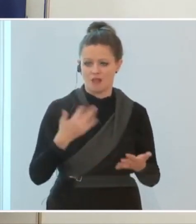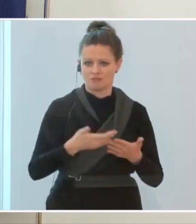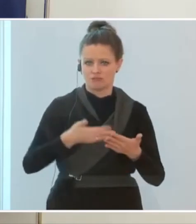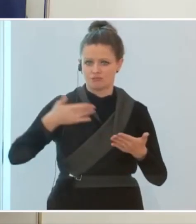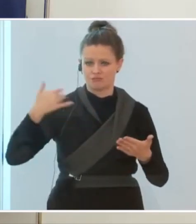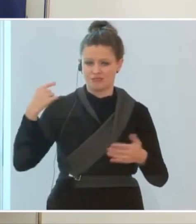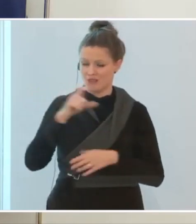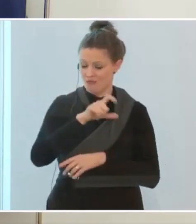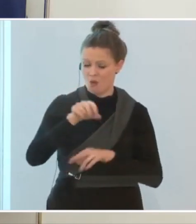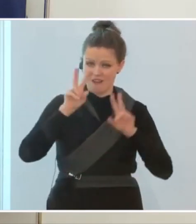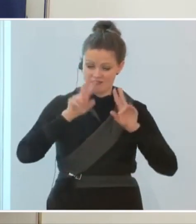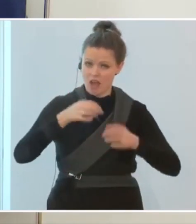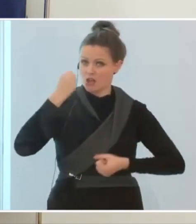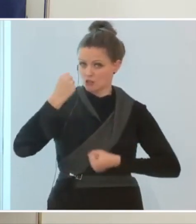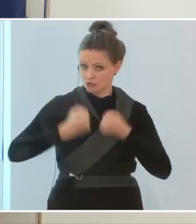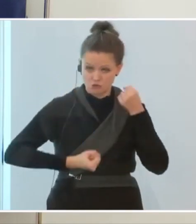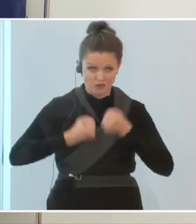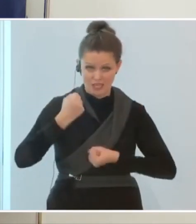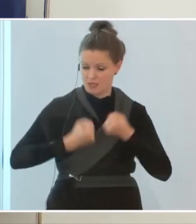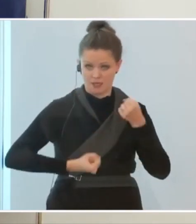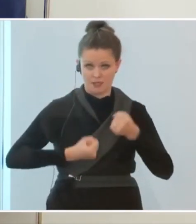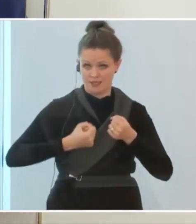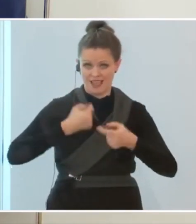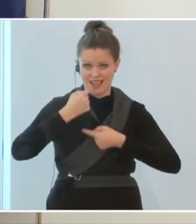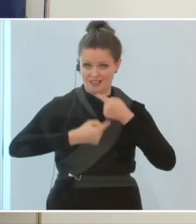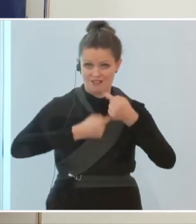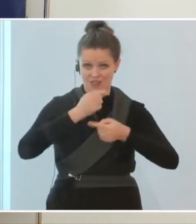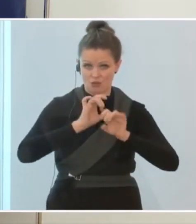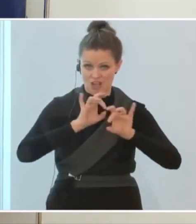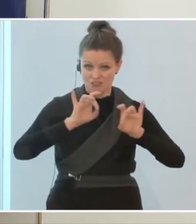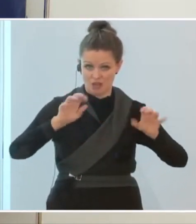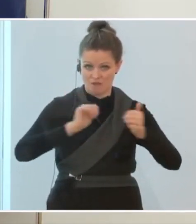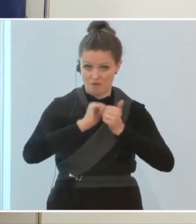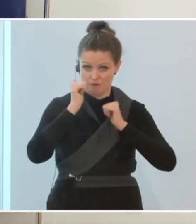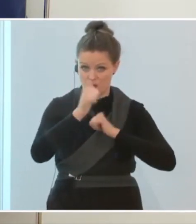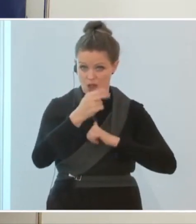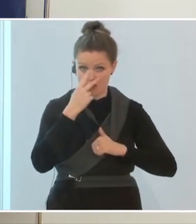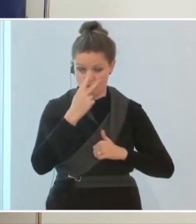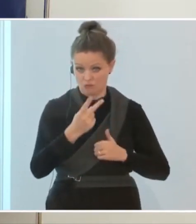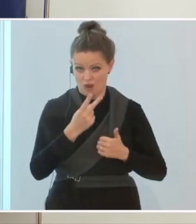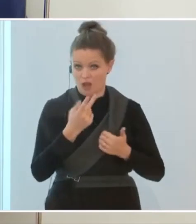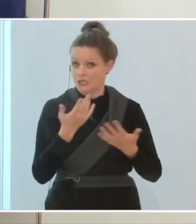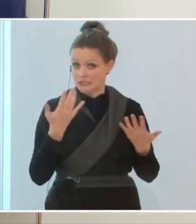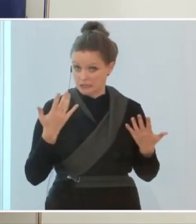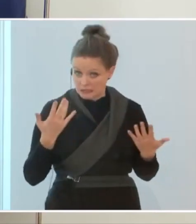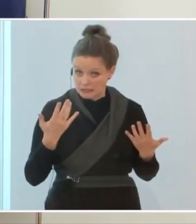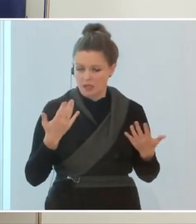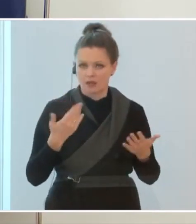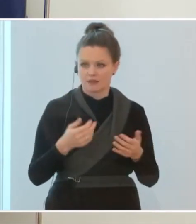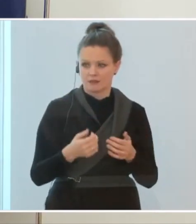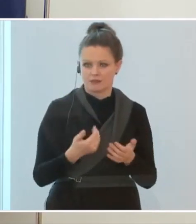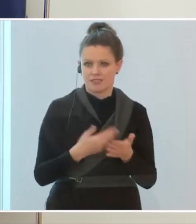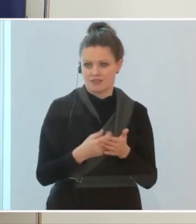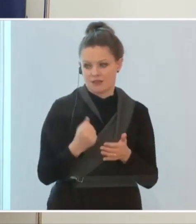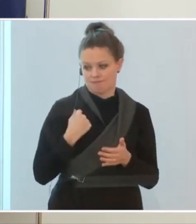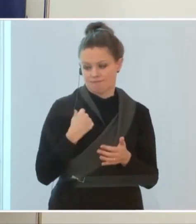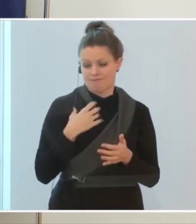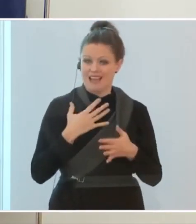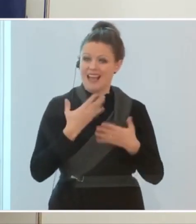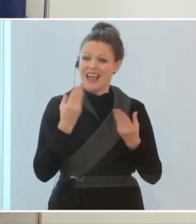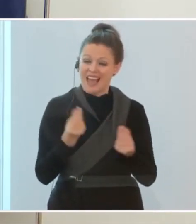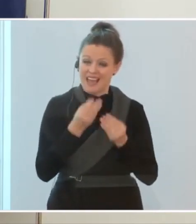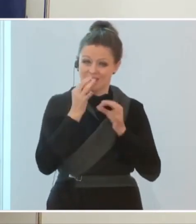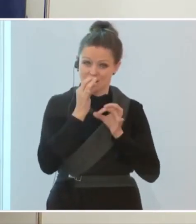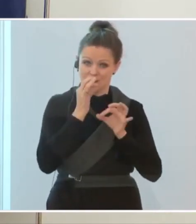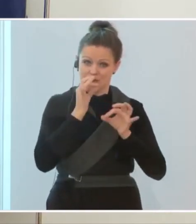schwierig, die Entwicklung der Ansteckungszahlen vorherzusagen. Es ist jetzt in den letzten Tagen etwas besser